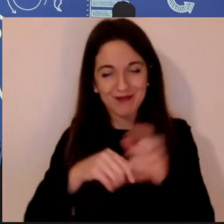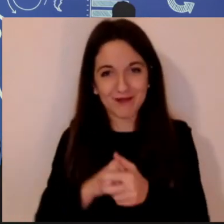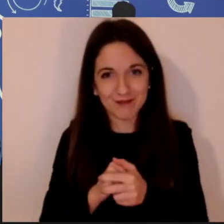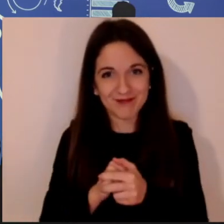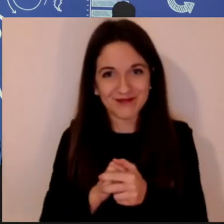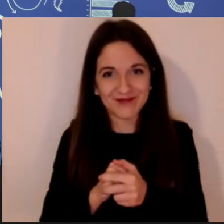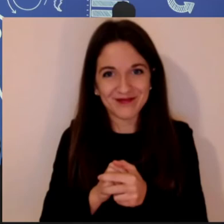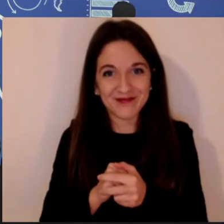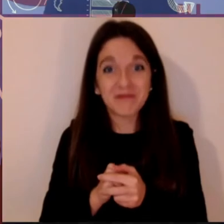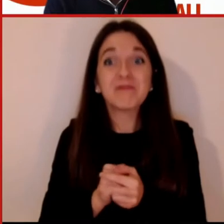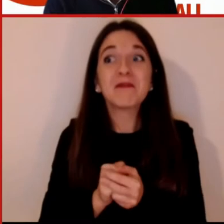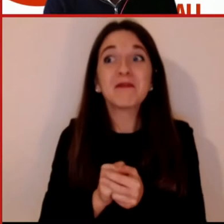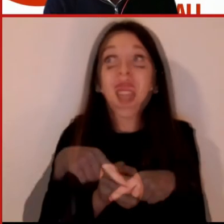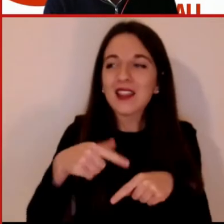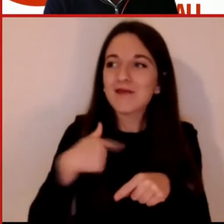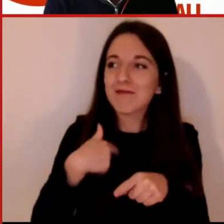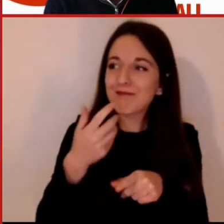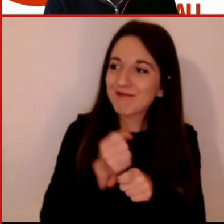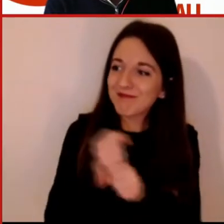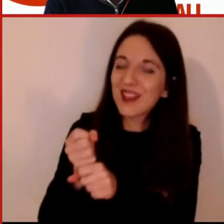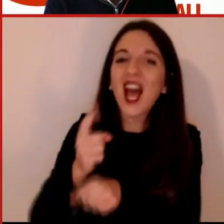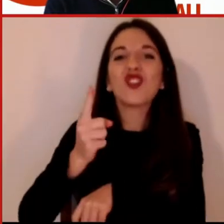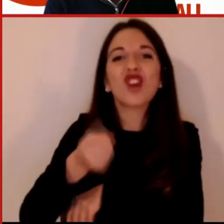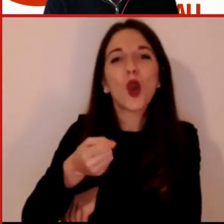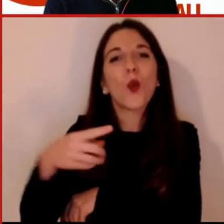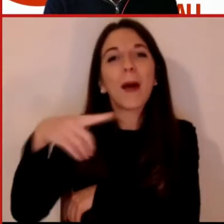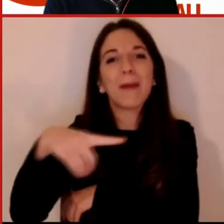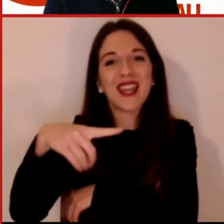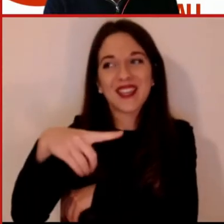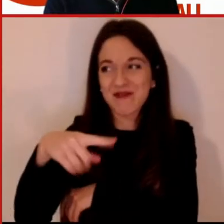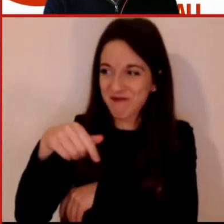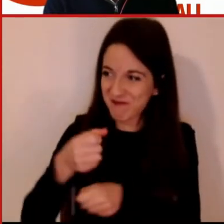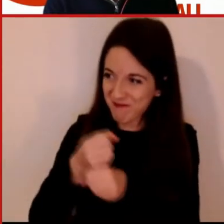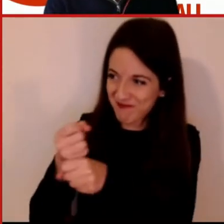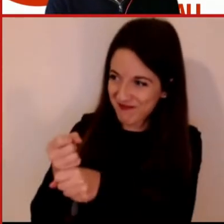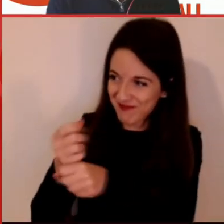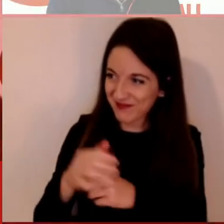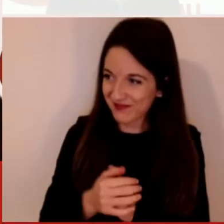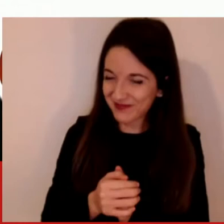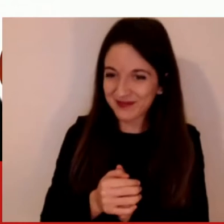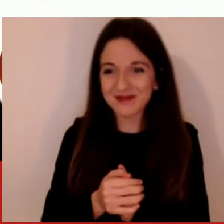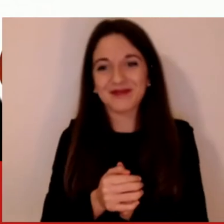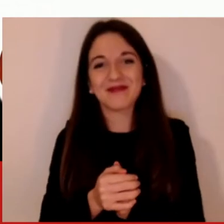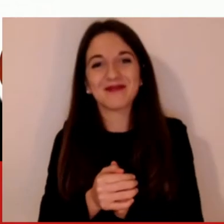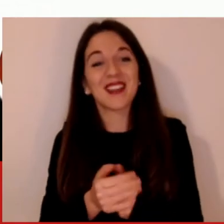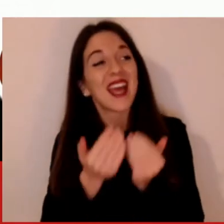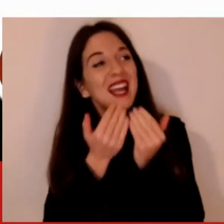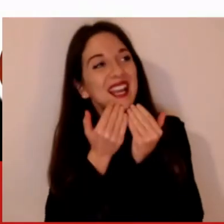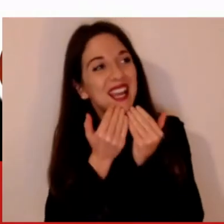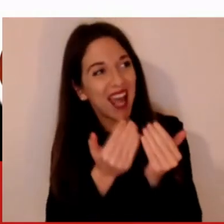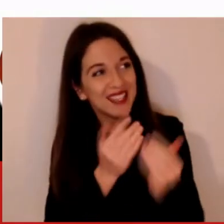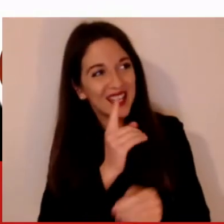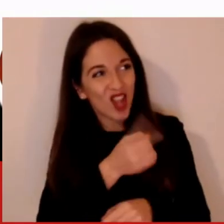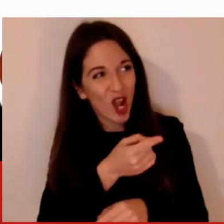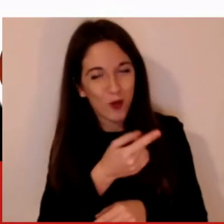volentieri la parola a Gianluca Perin. A te la parola. Grazie Gianluca, anche se abbiamo lo